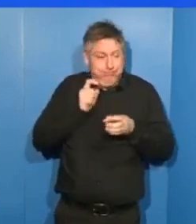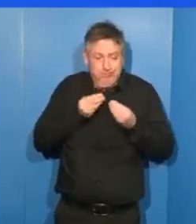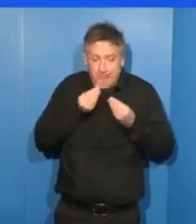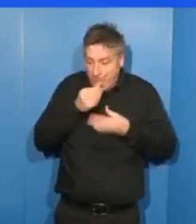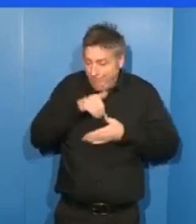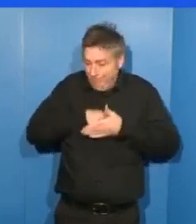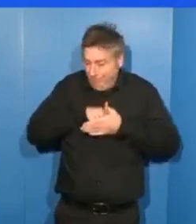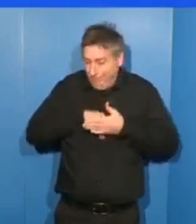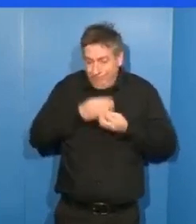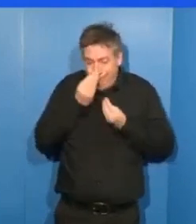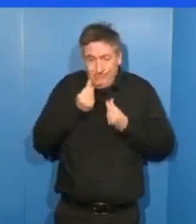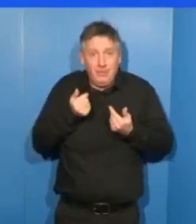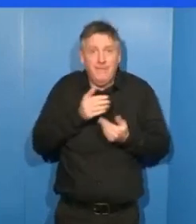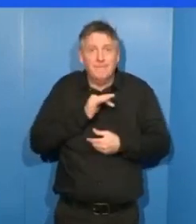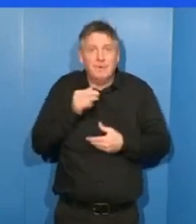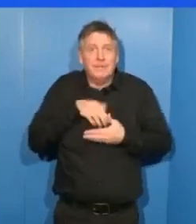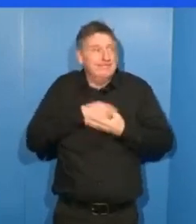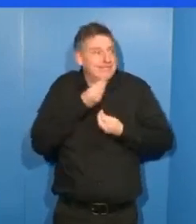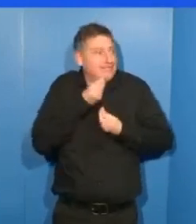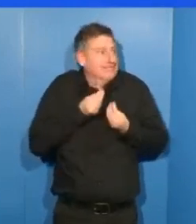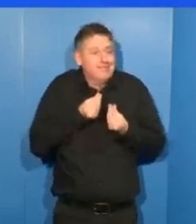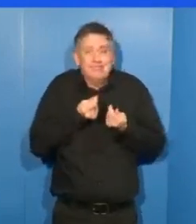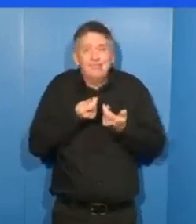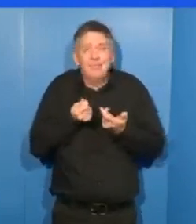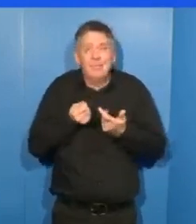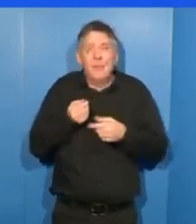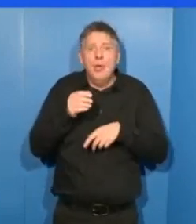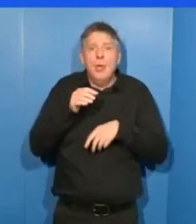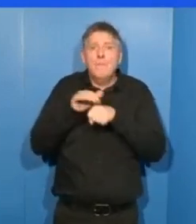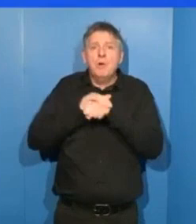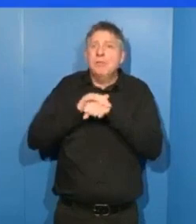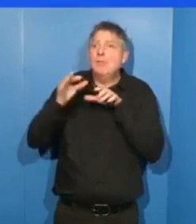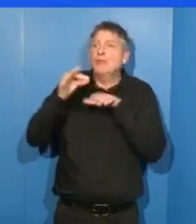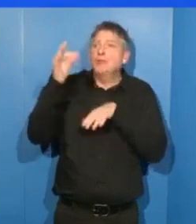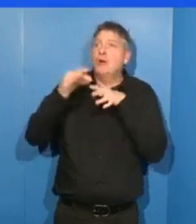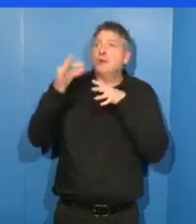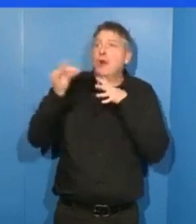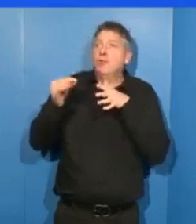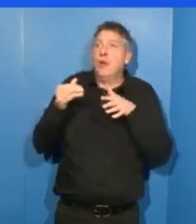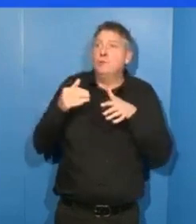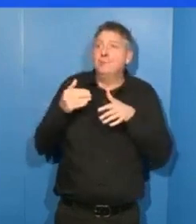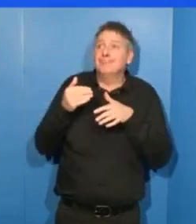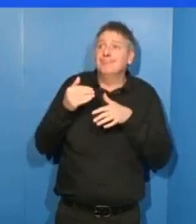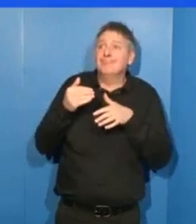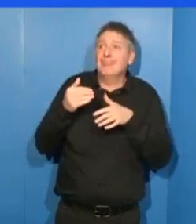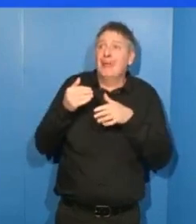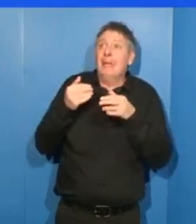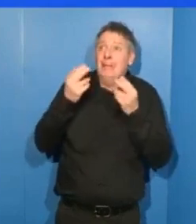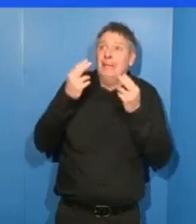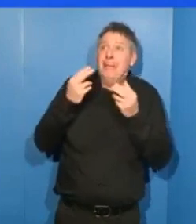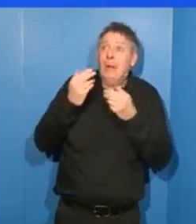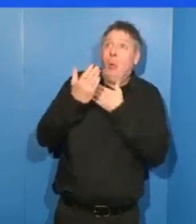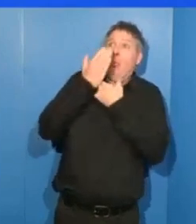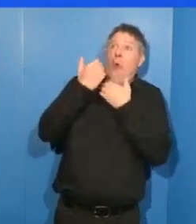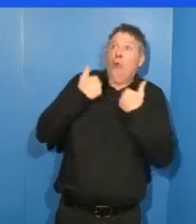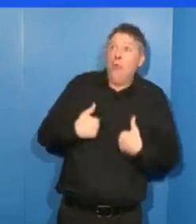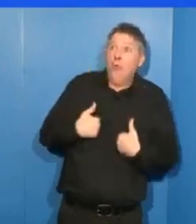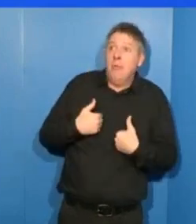légitime que, trop souvent, les choix politiques se font sans eux, et parfois même contre eux.